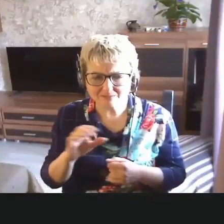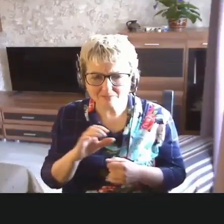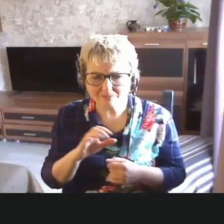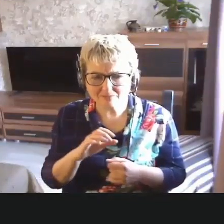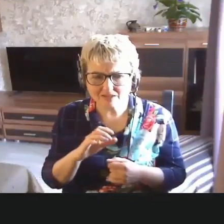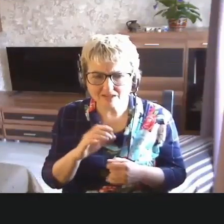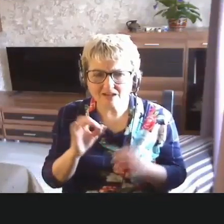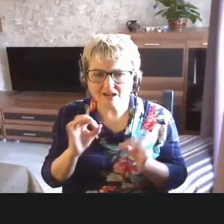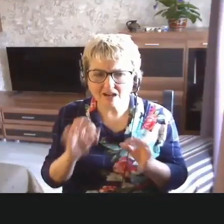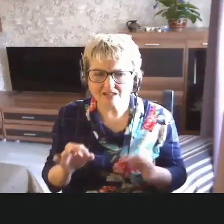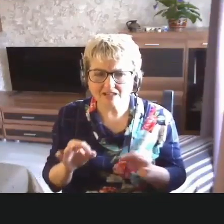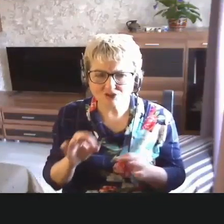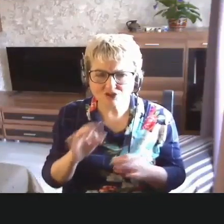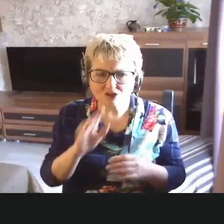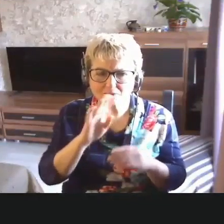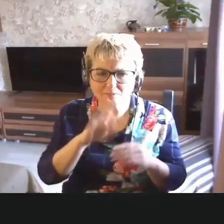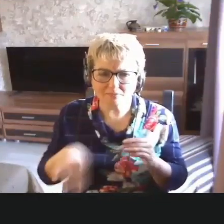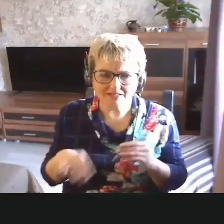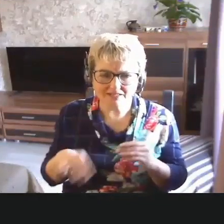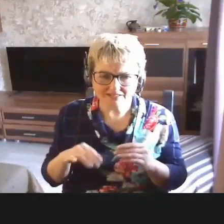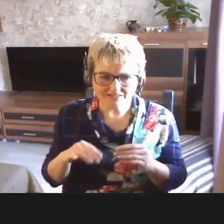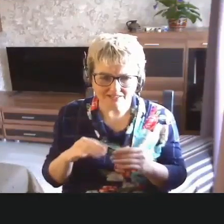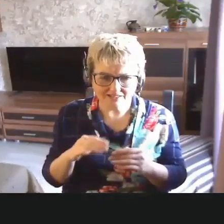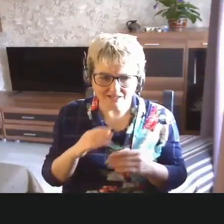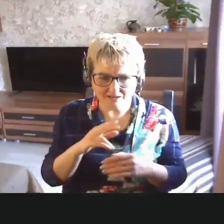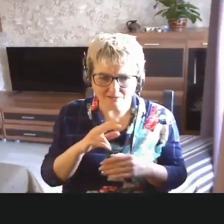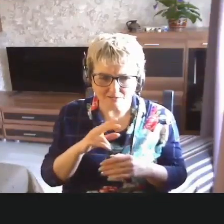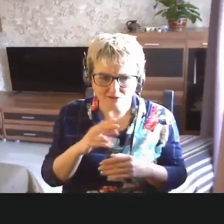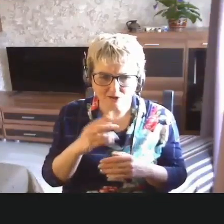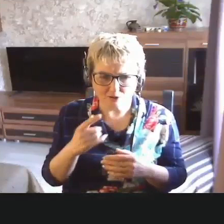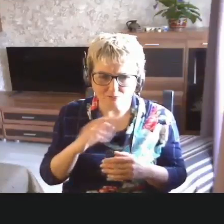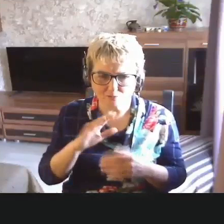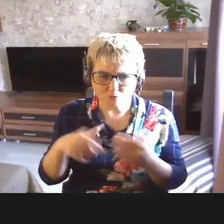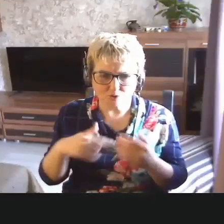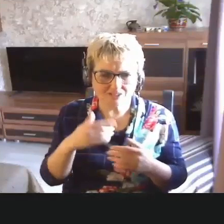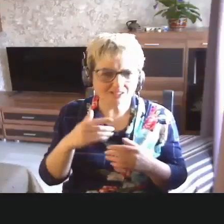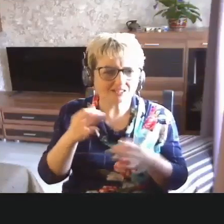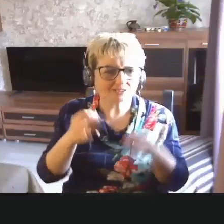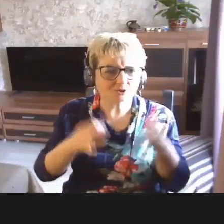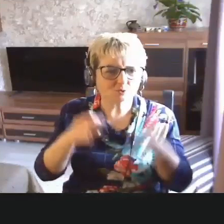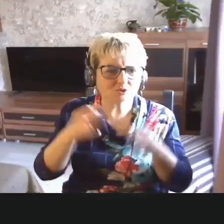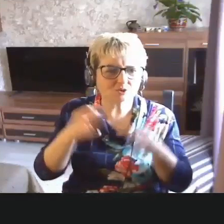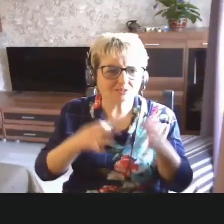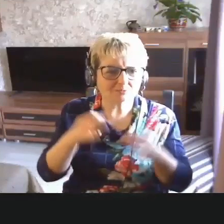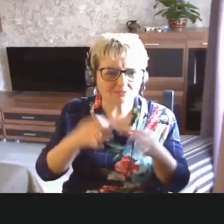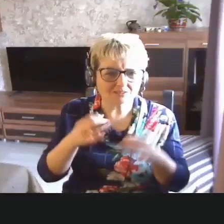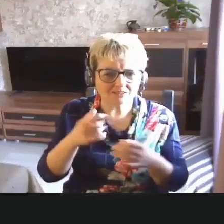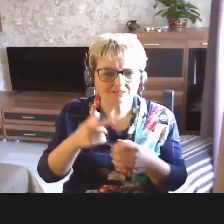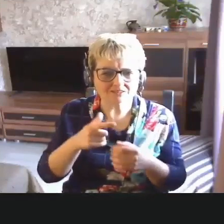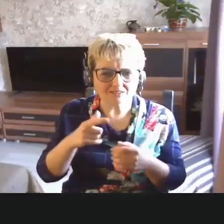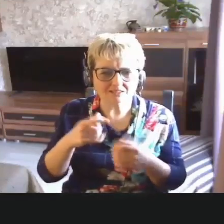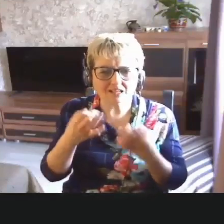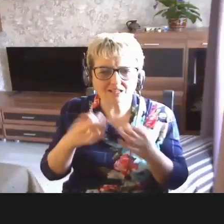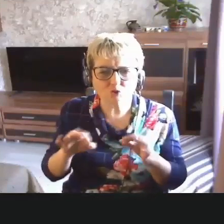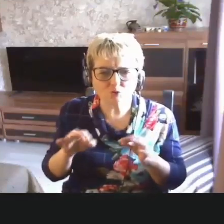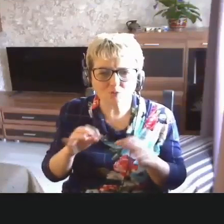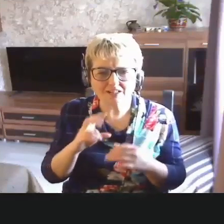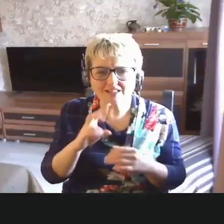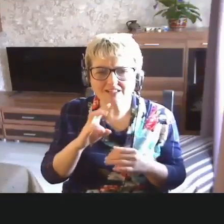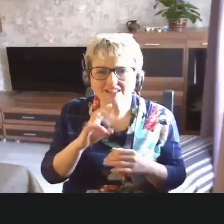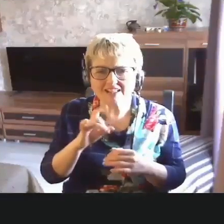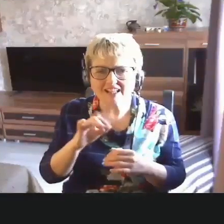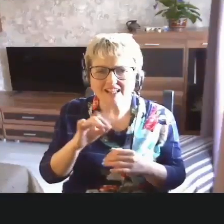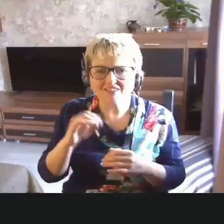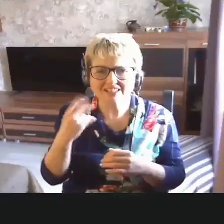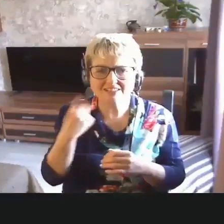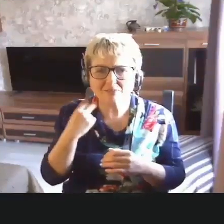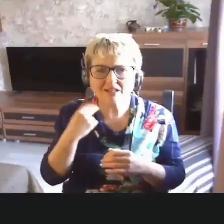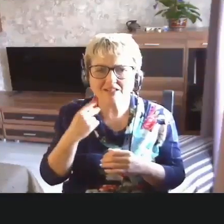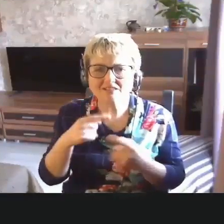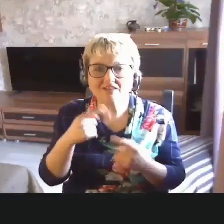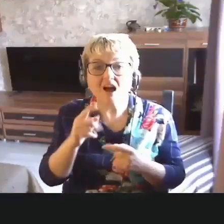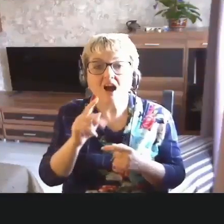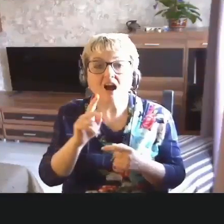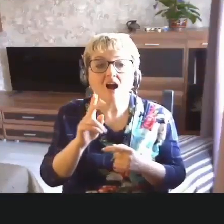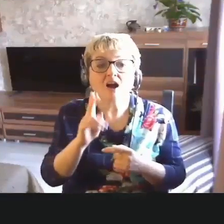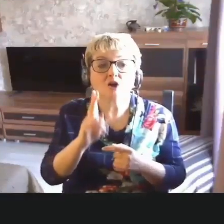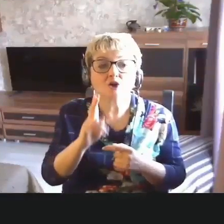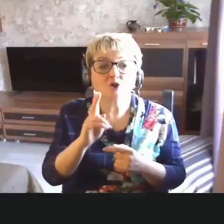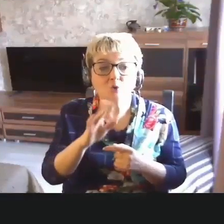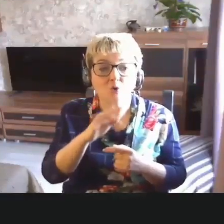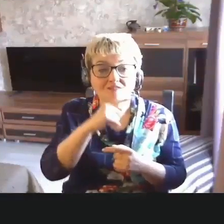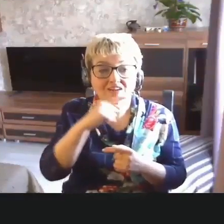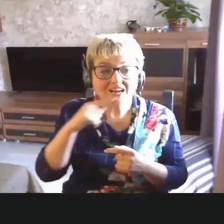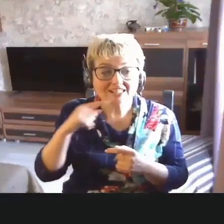Конечно, после серии громких судебных дел полностью доступен, Netflix. Кто в России